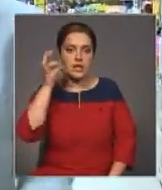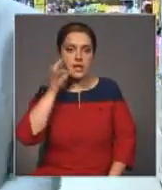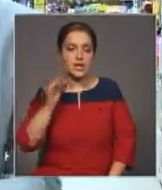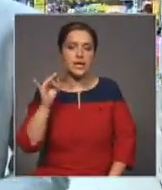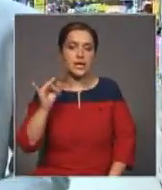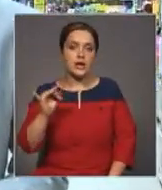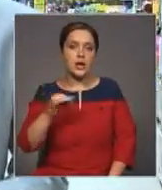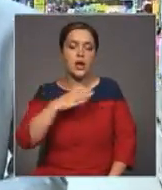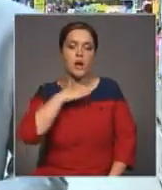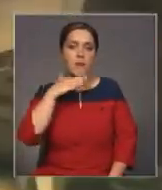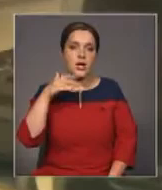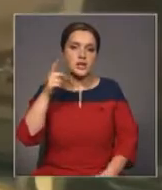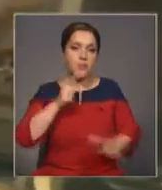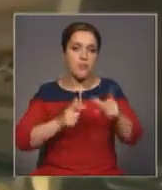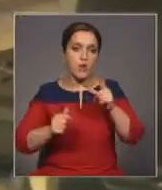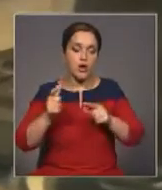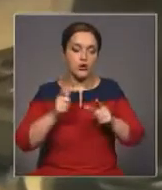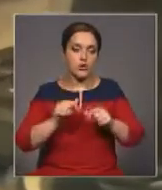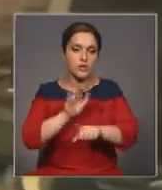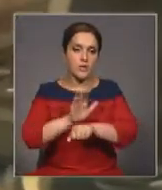а также мясомолочная продукция.